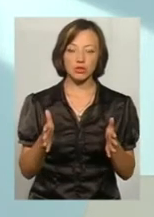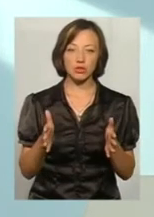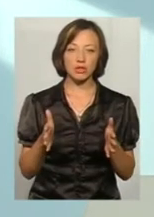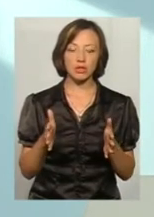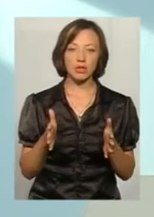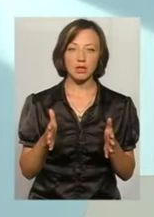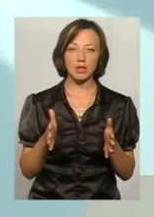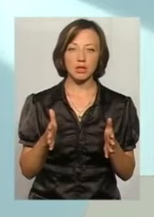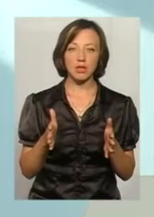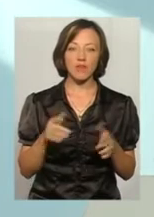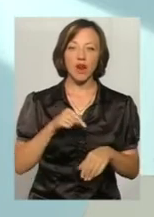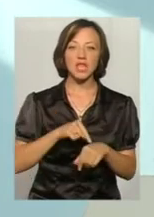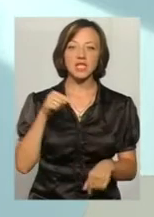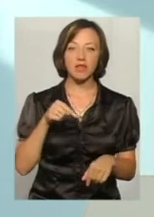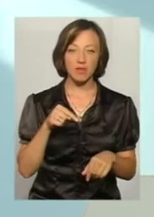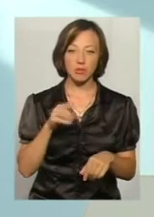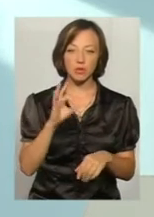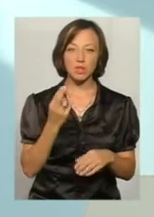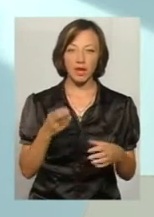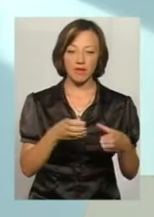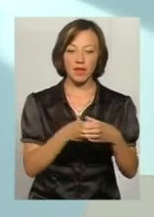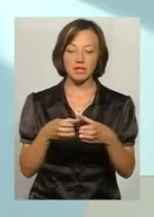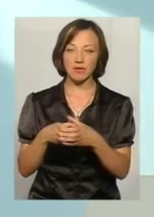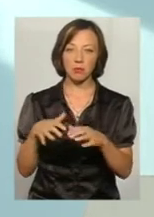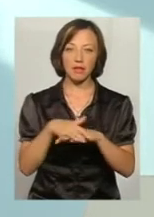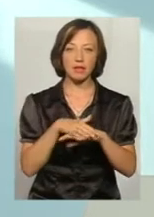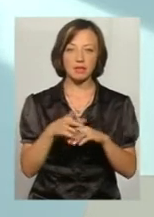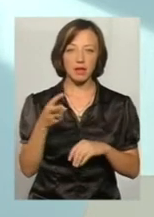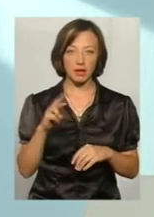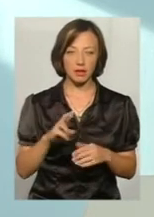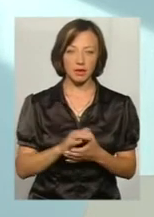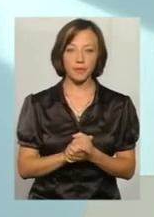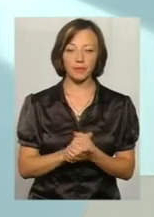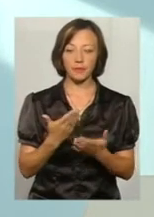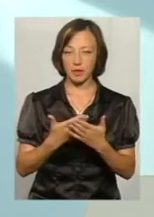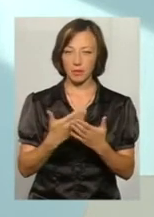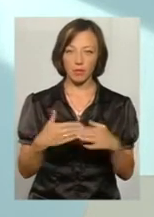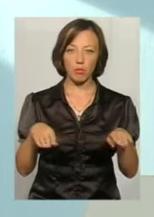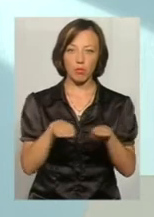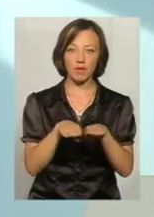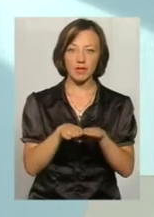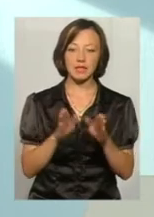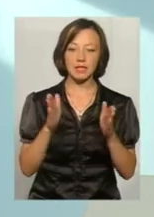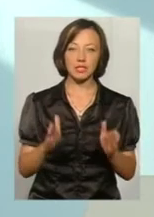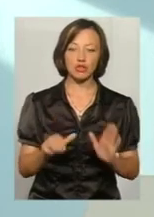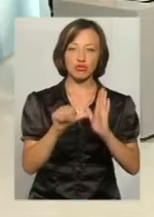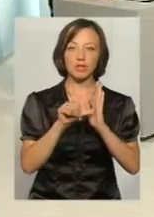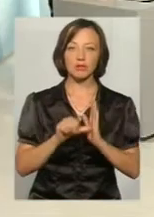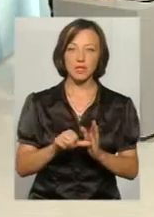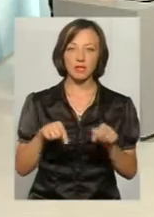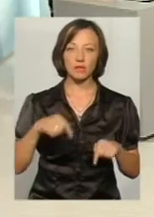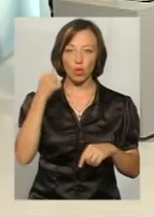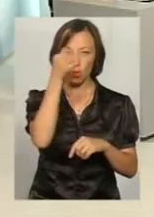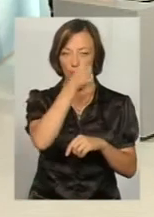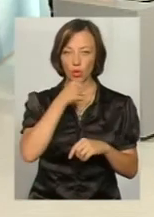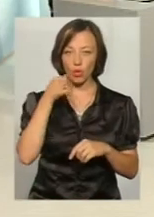захищеними і соціально вразливими верствами населення. Для порівняння, наприклад, тільки за 6 місяців цього року